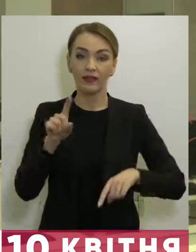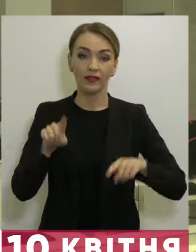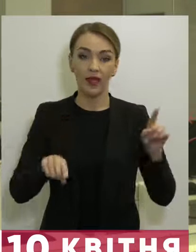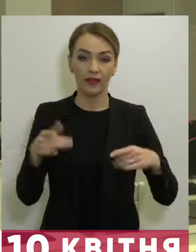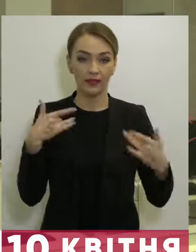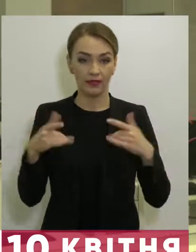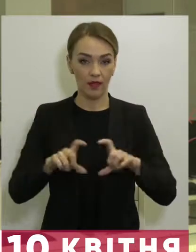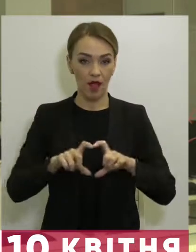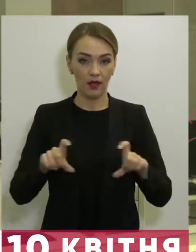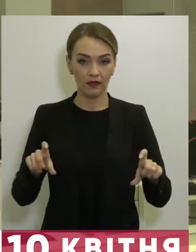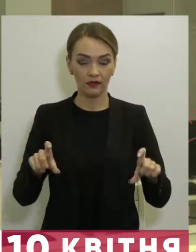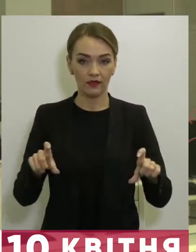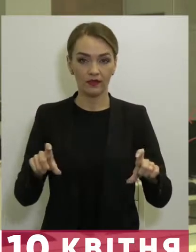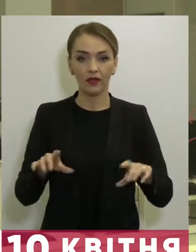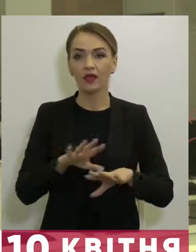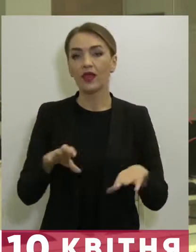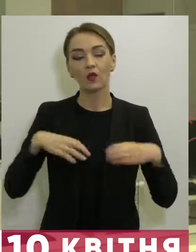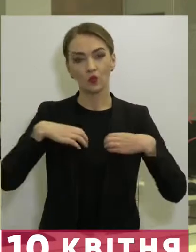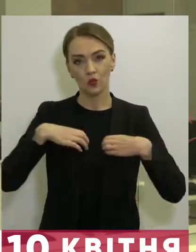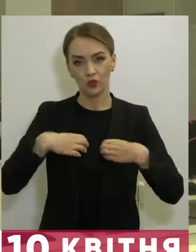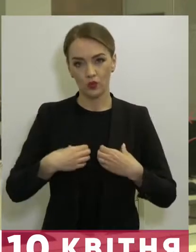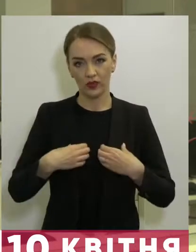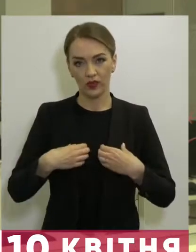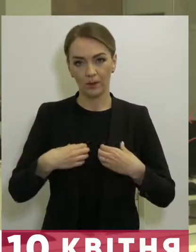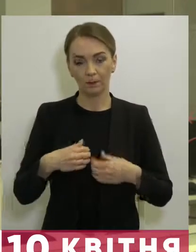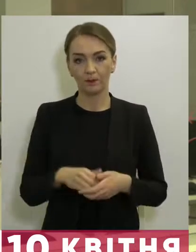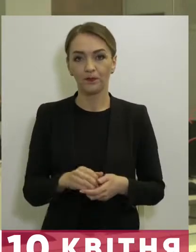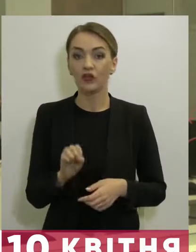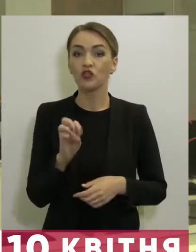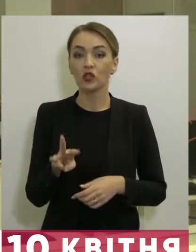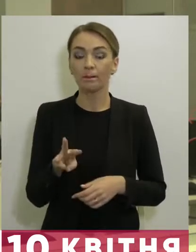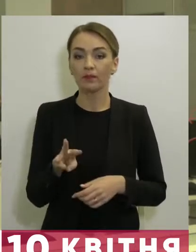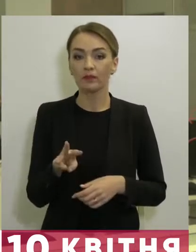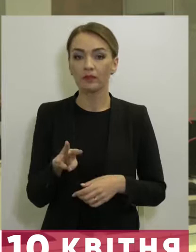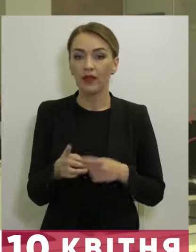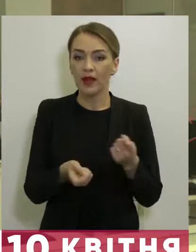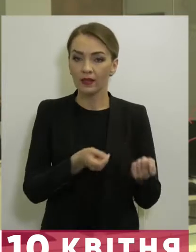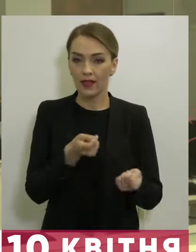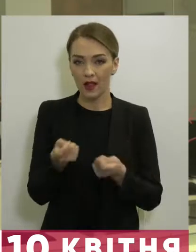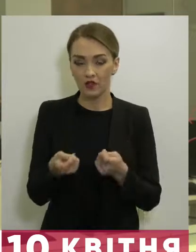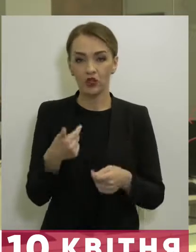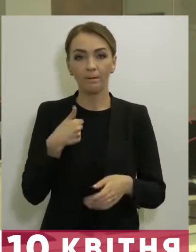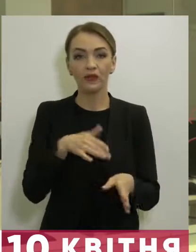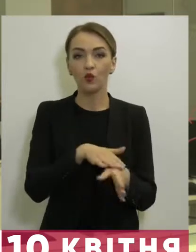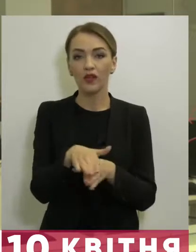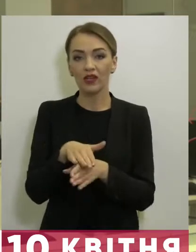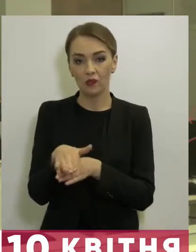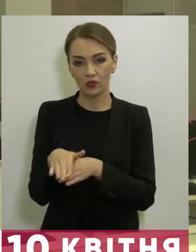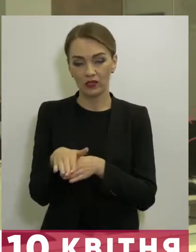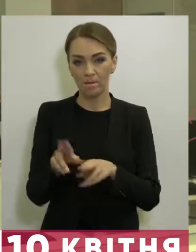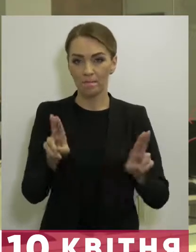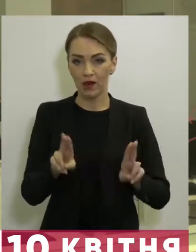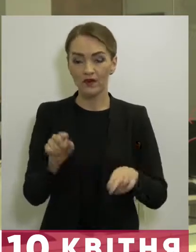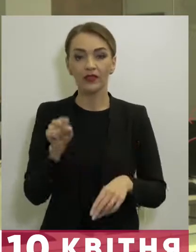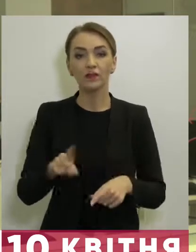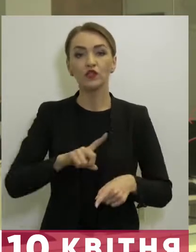театрів. Не сумуйте, чим ретельніше ми дотримуємося правил, тим